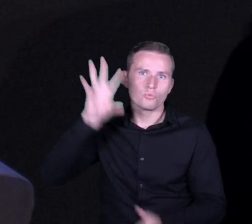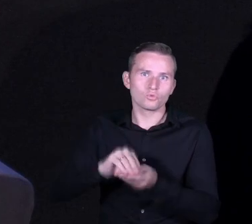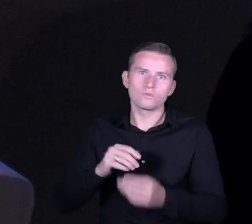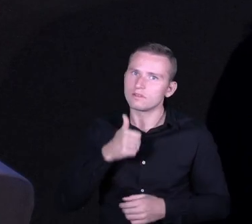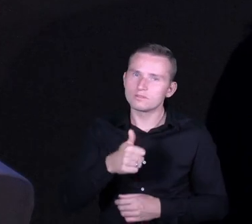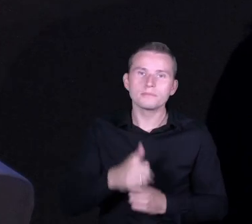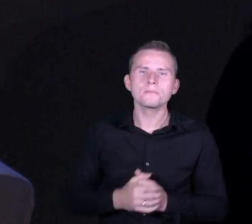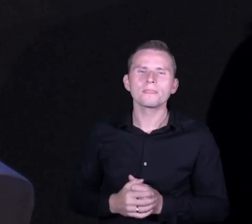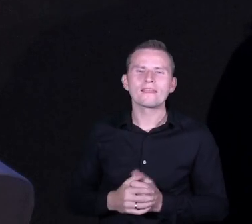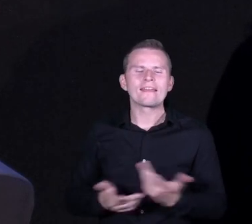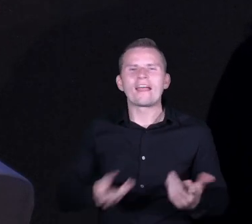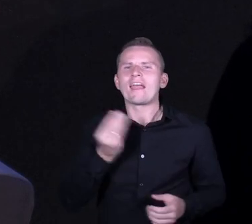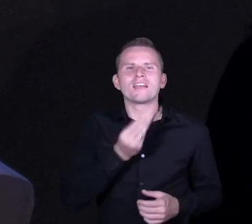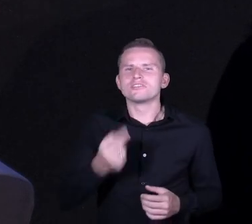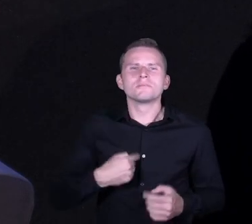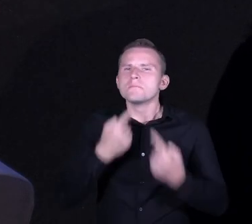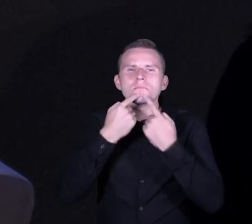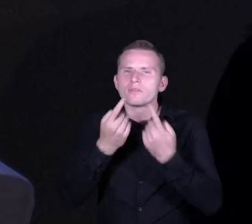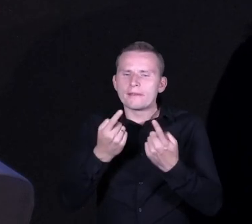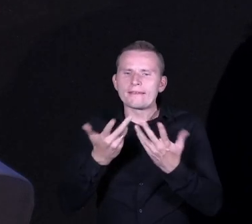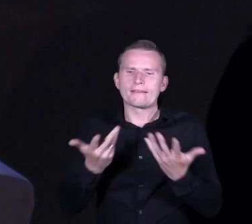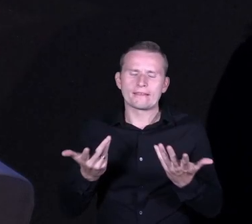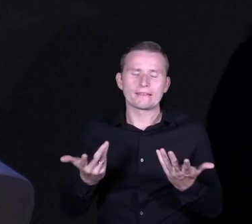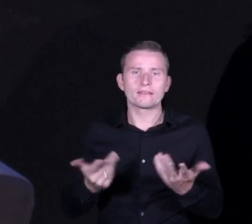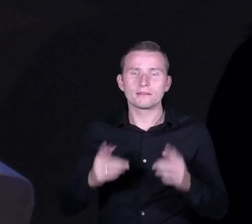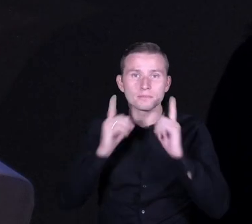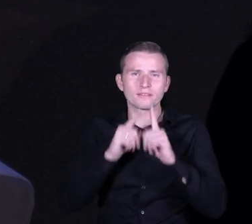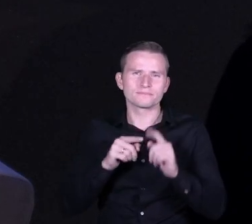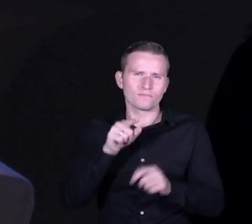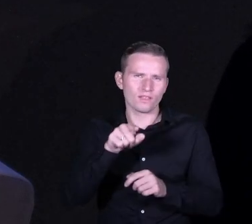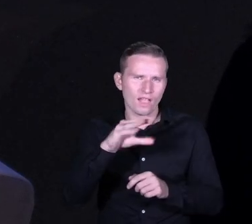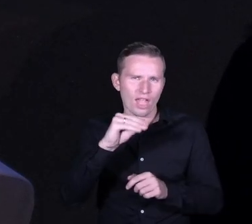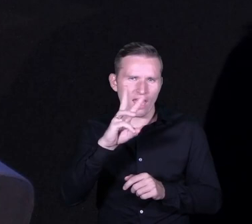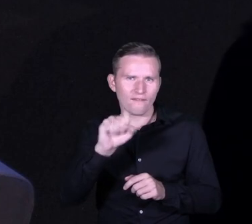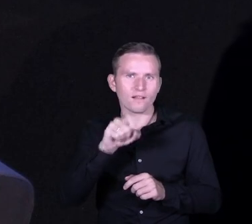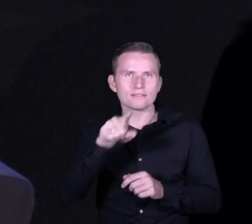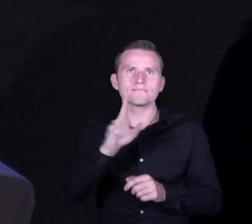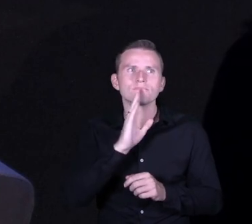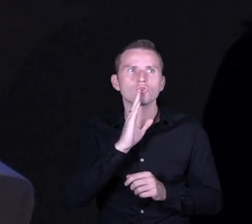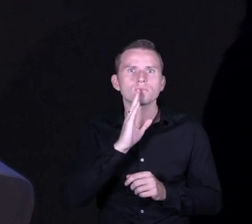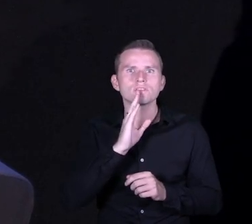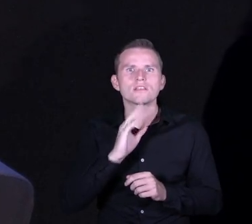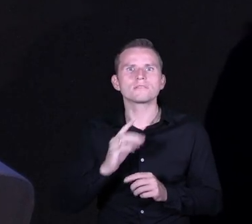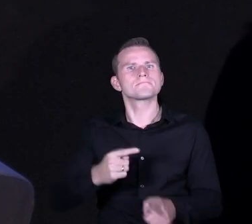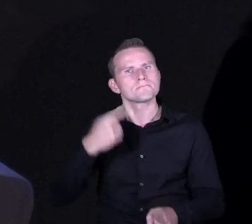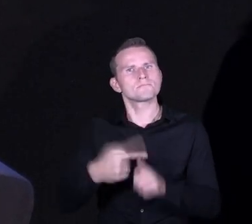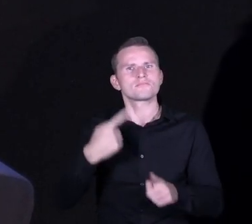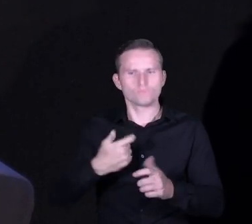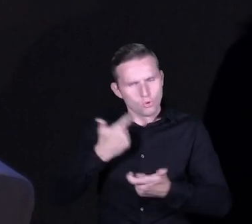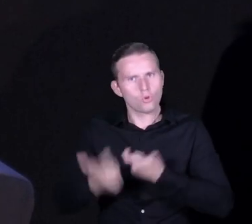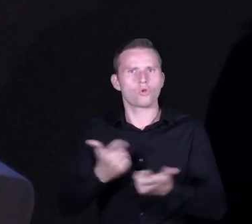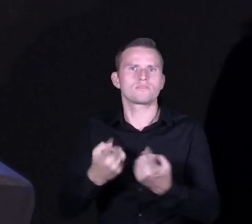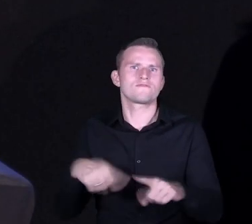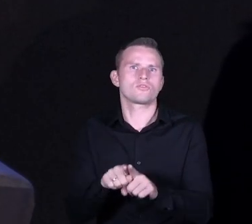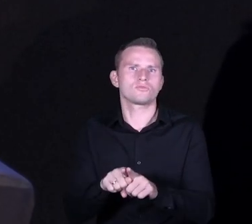Ja jeszcze powiem, że rzeczywiście tutaj u ciebie, Ewo, też jest ważna konsekwencja, bo to nie wystarczy pójść powiedzieć, bo pewnie na początku będzie